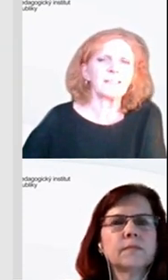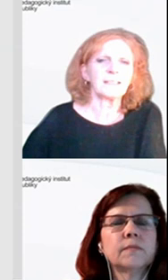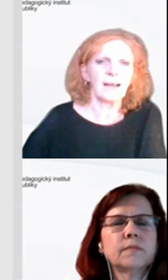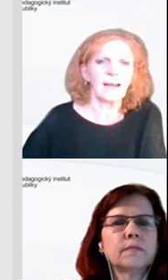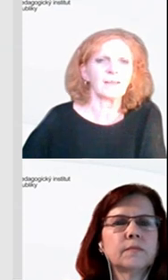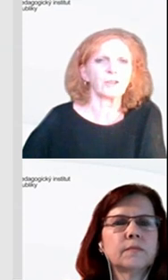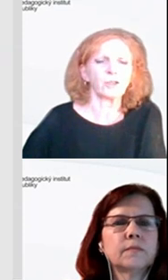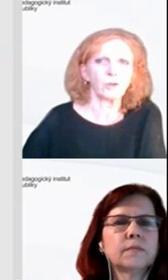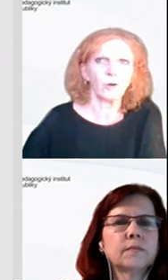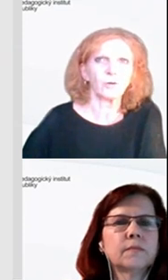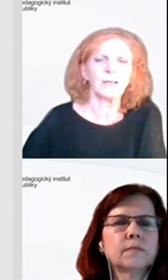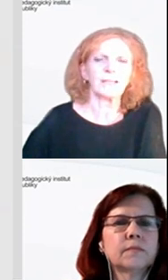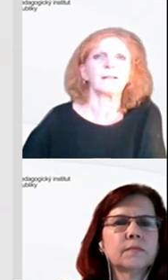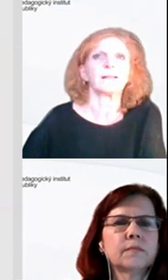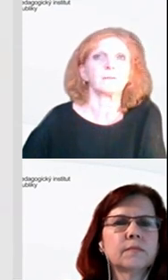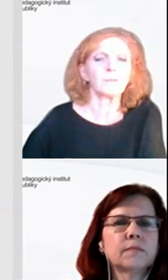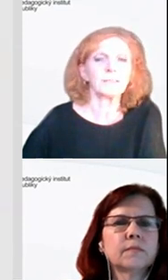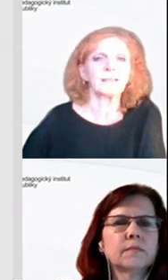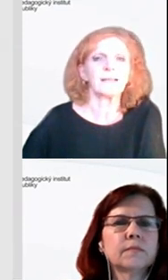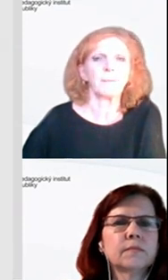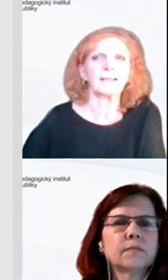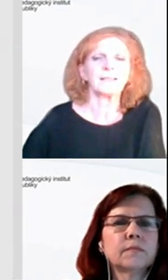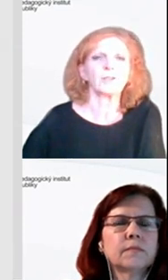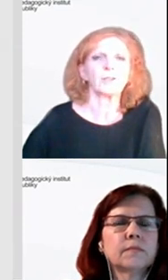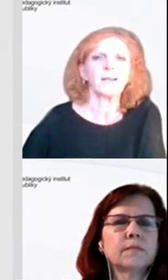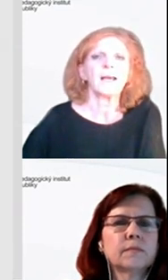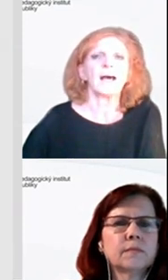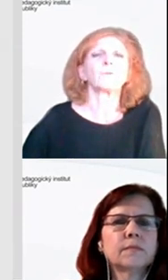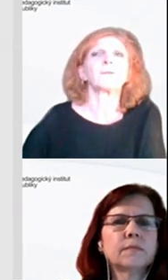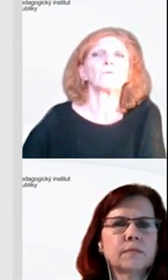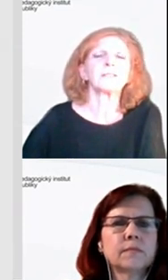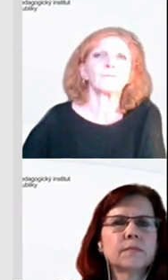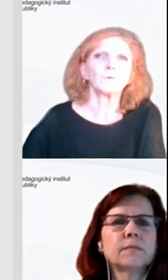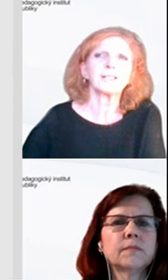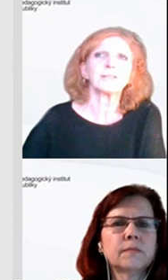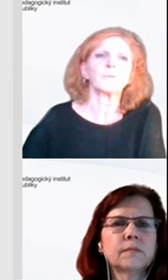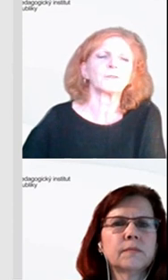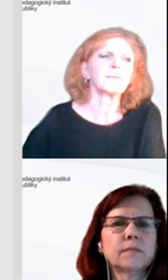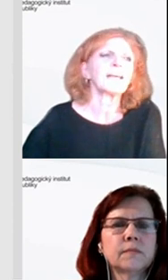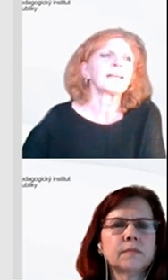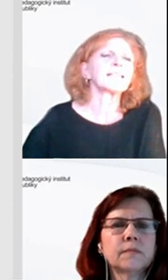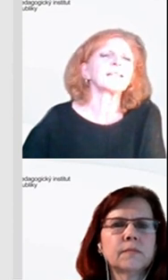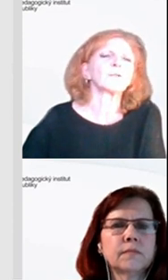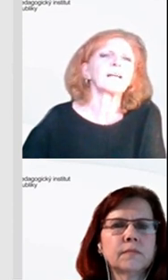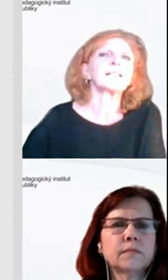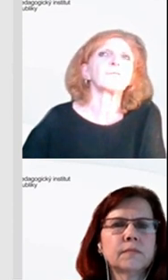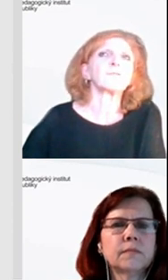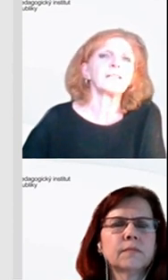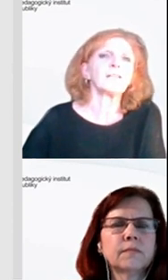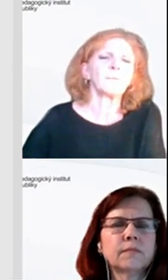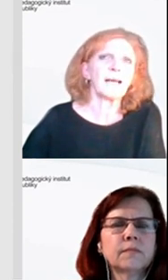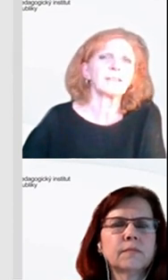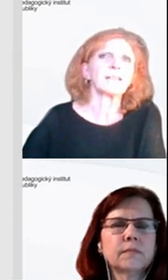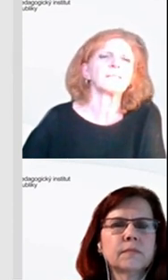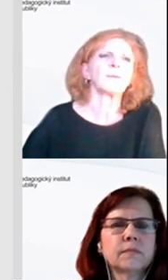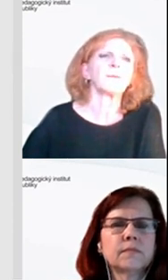do mailových schránek vašich škol dorazil newsletter NPIČR a v tomhle newsletteru, prosím, naleznete odkazy na